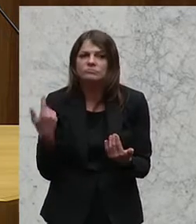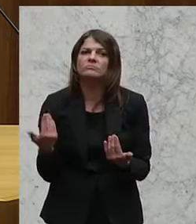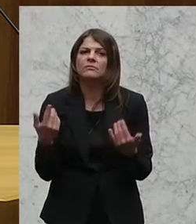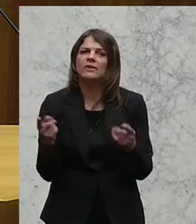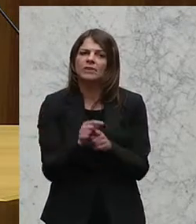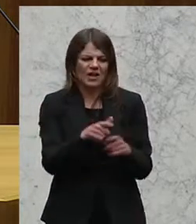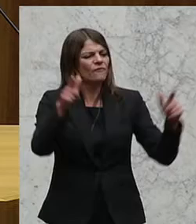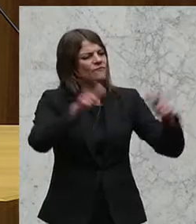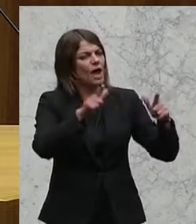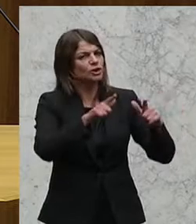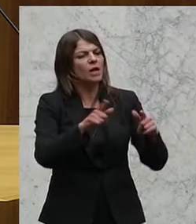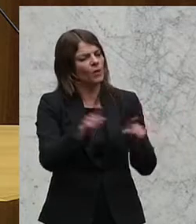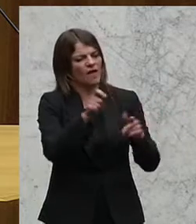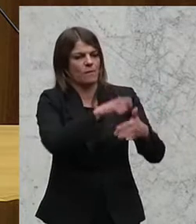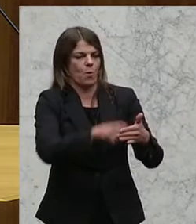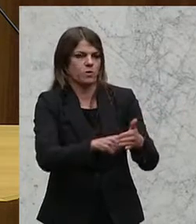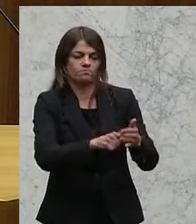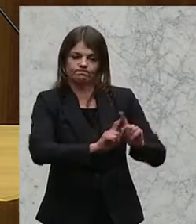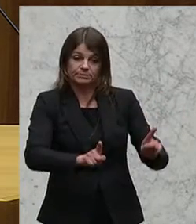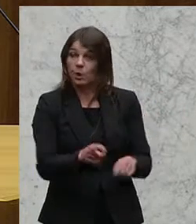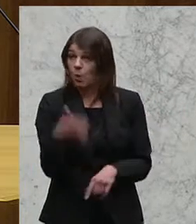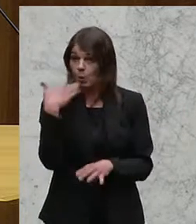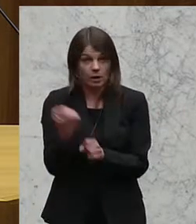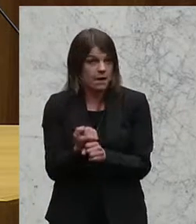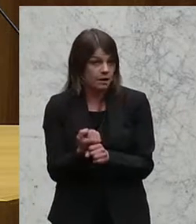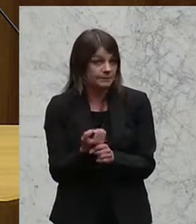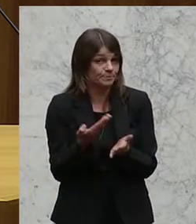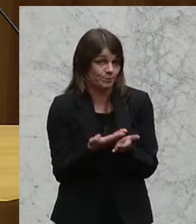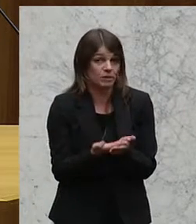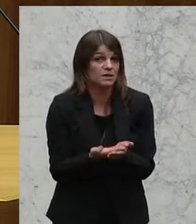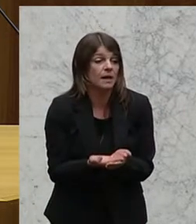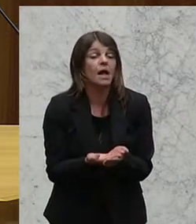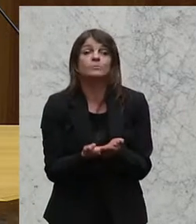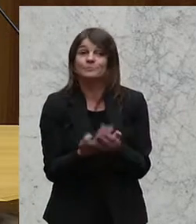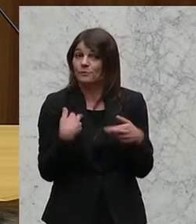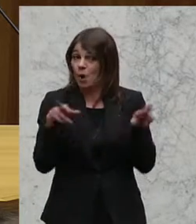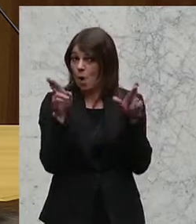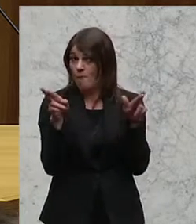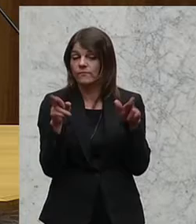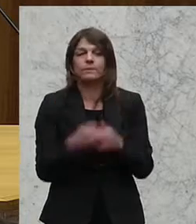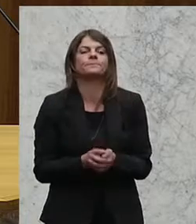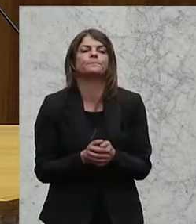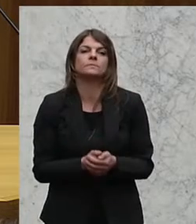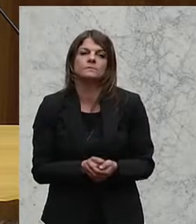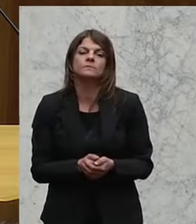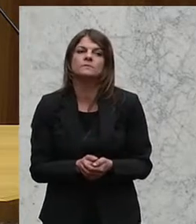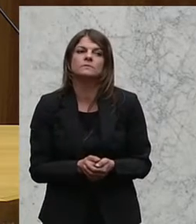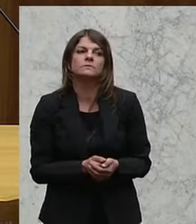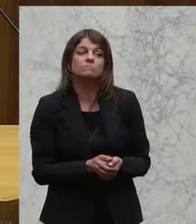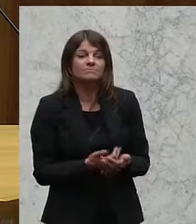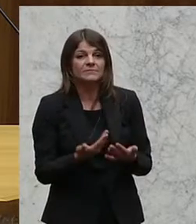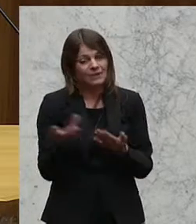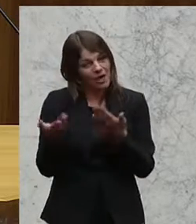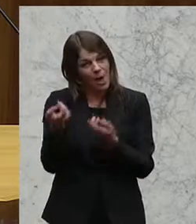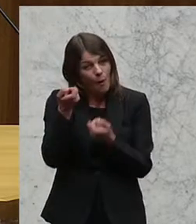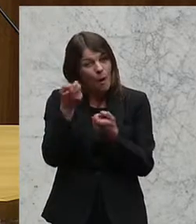Veranstaltung unterbindet. Das ist nicht geschehen, daher bleibt zu hoffen, dass es doch noch ein